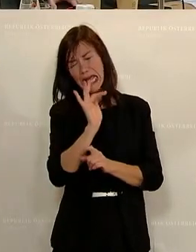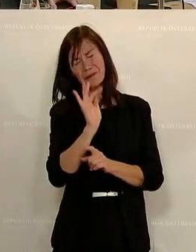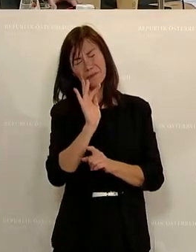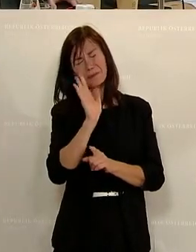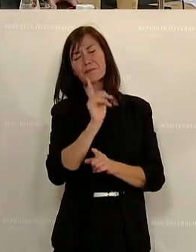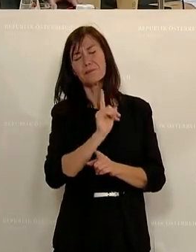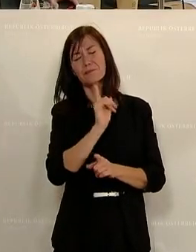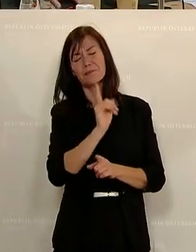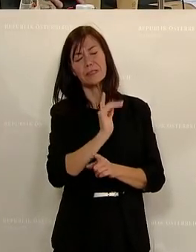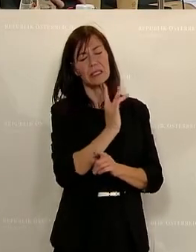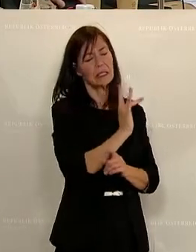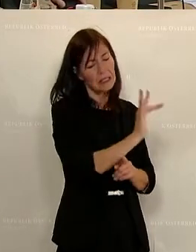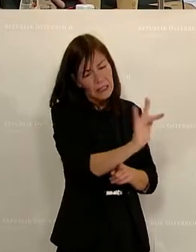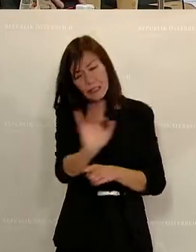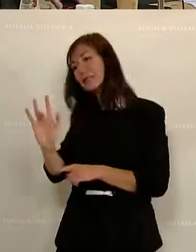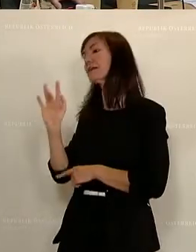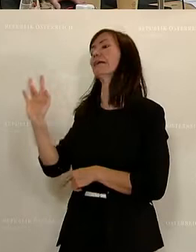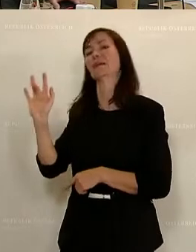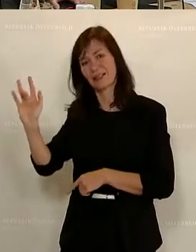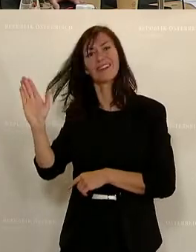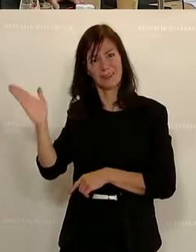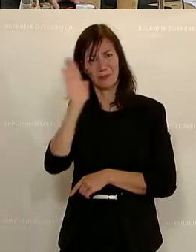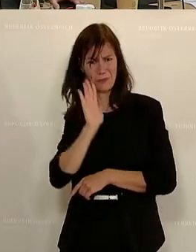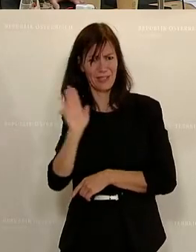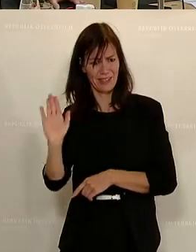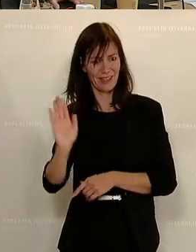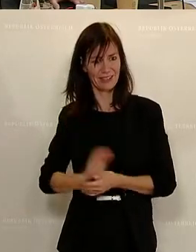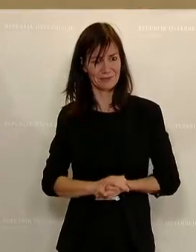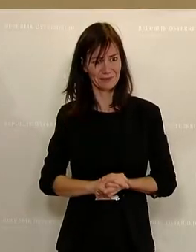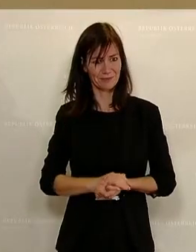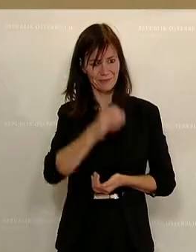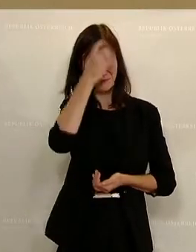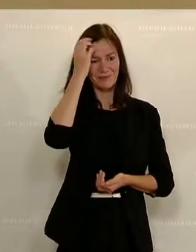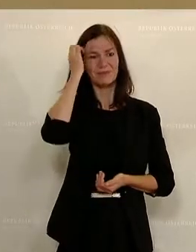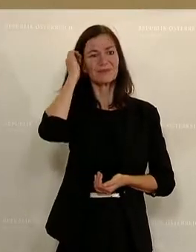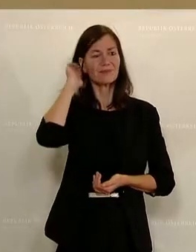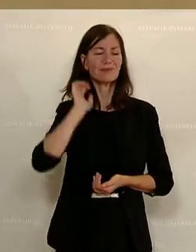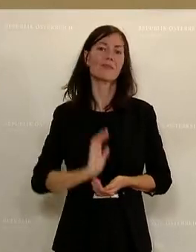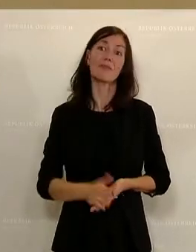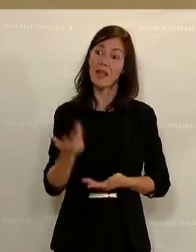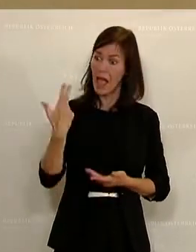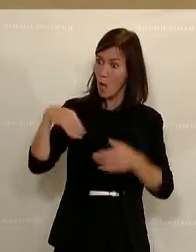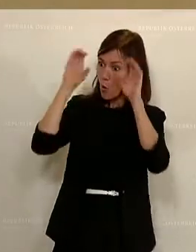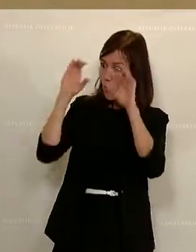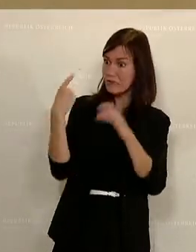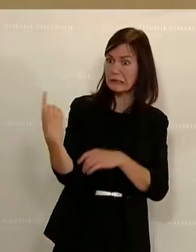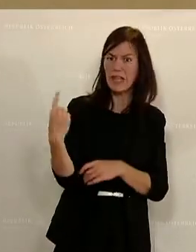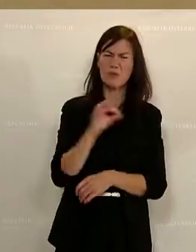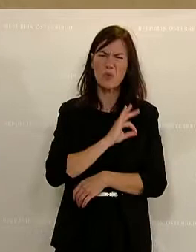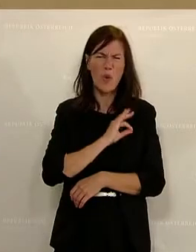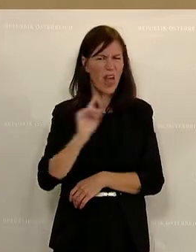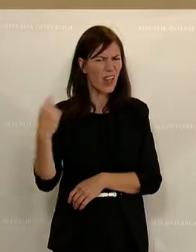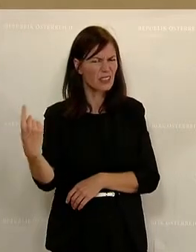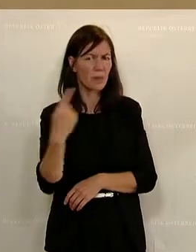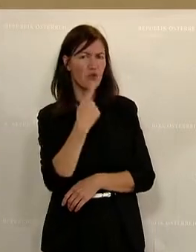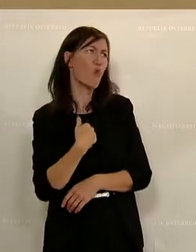Ich glaube, es war der Kollege der ÖVP, der gesagt hat, für ihn ist es kein Problem, wenn kein Klimaschutzgesetz kommt. Für uns